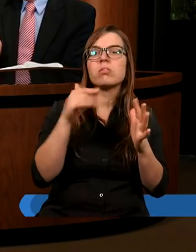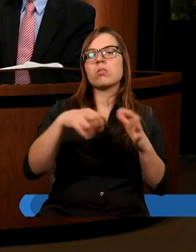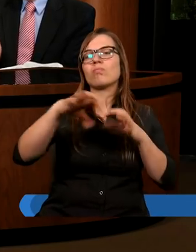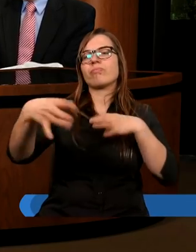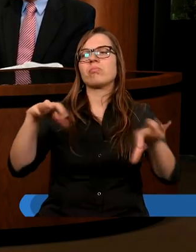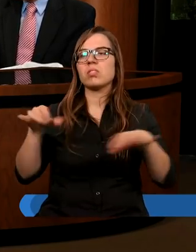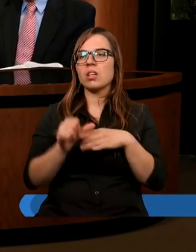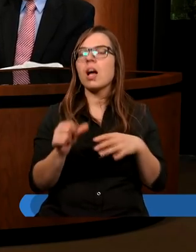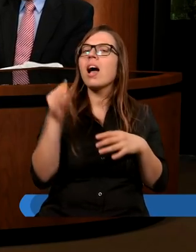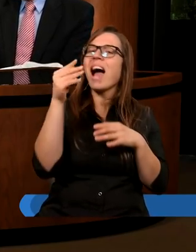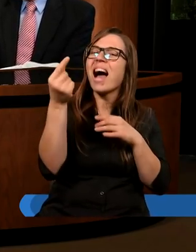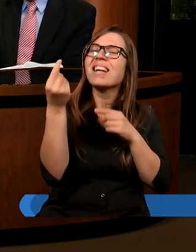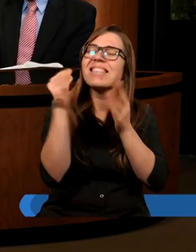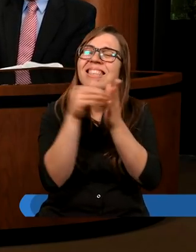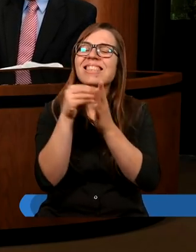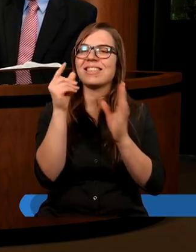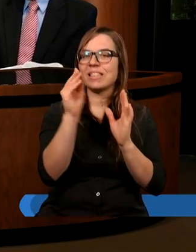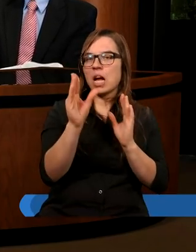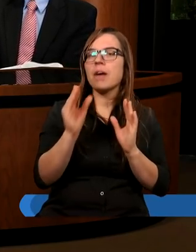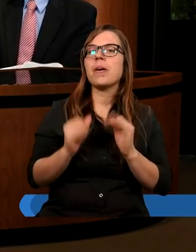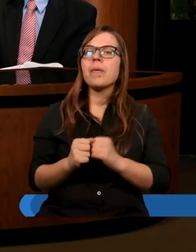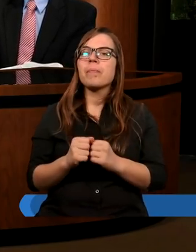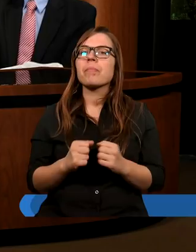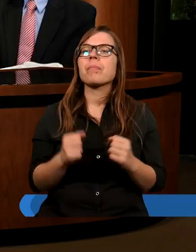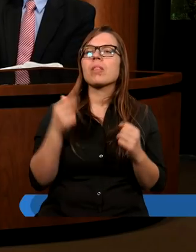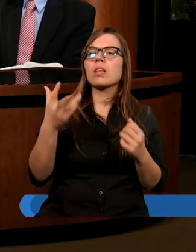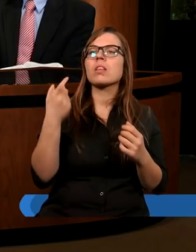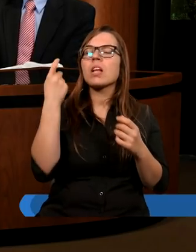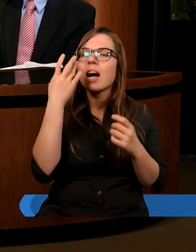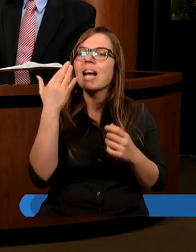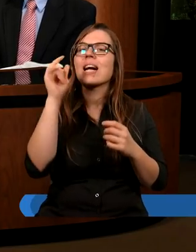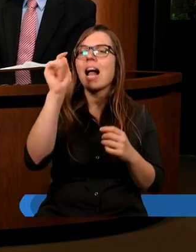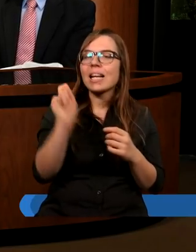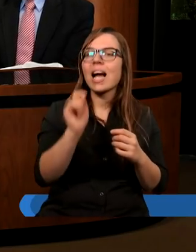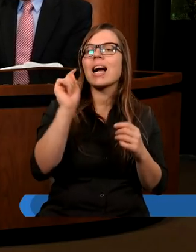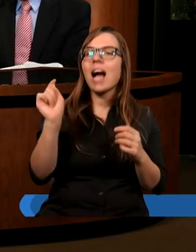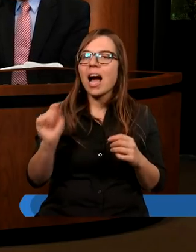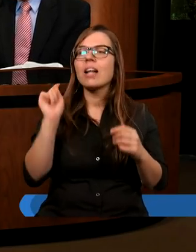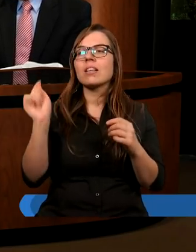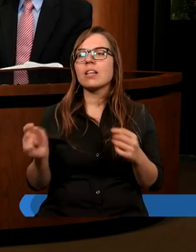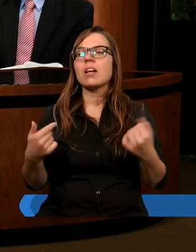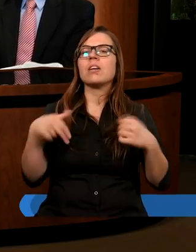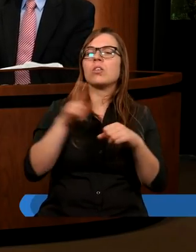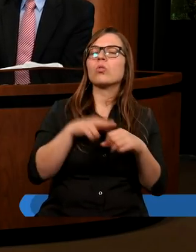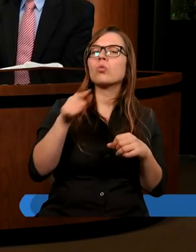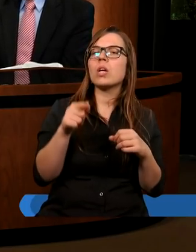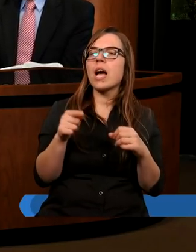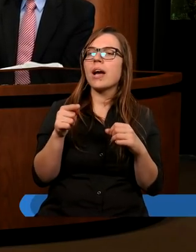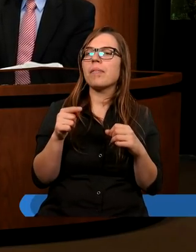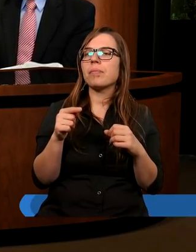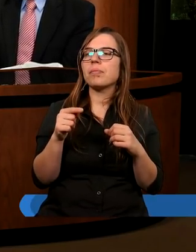zdanie. Jedno zdanie. Dzisiaj omówiliśmy tylko kilka zagadnień, spośród których